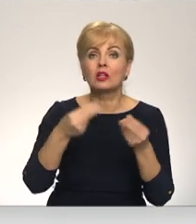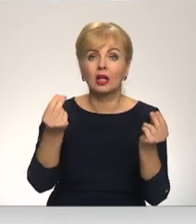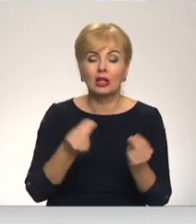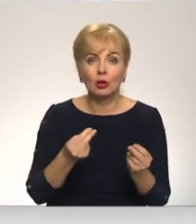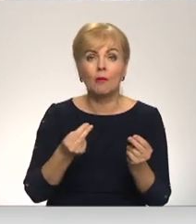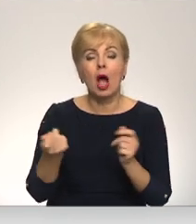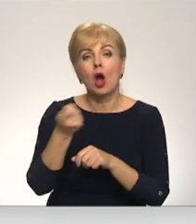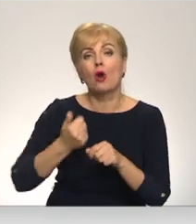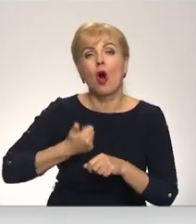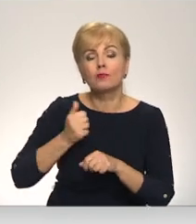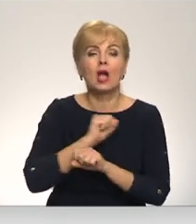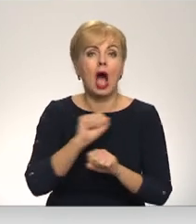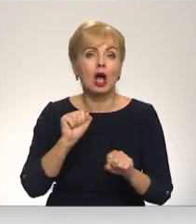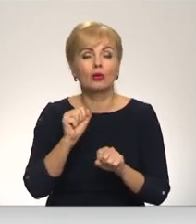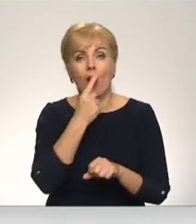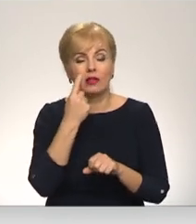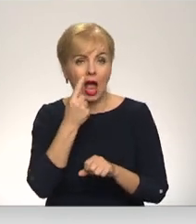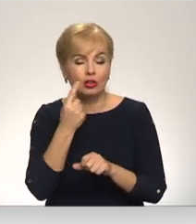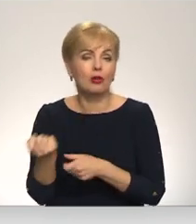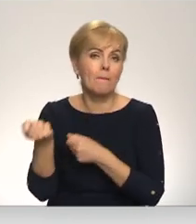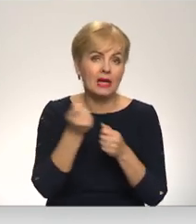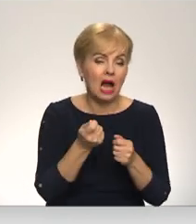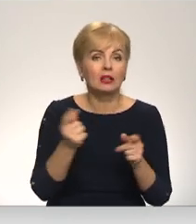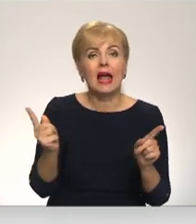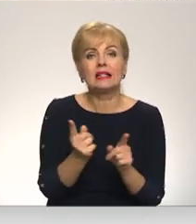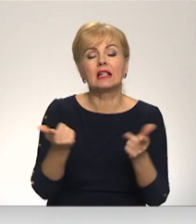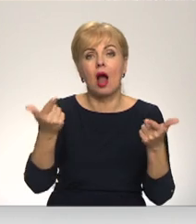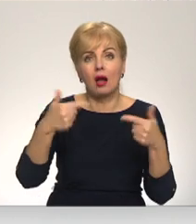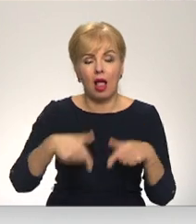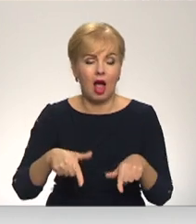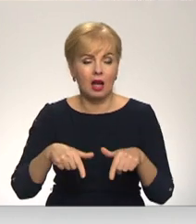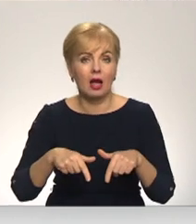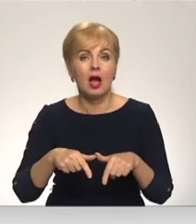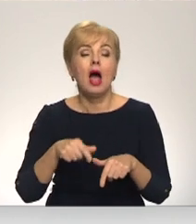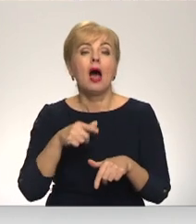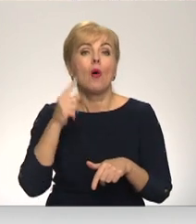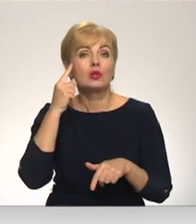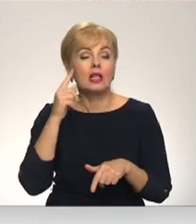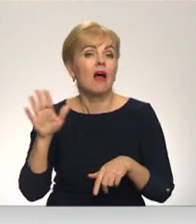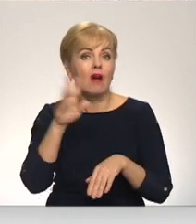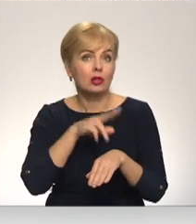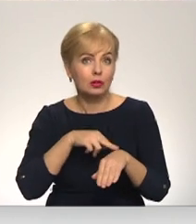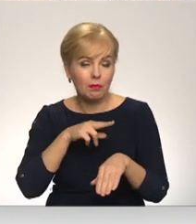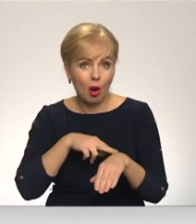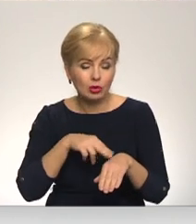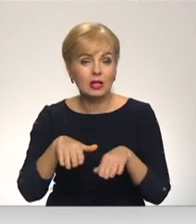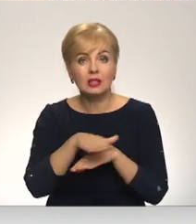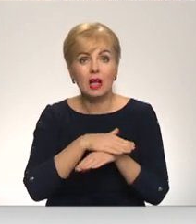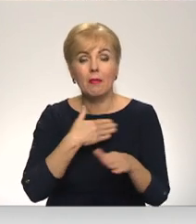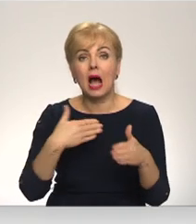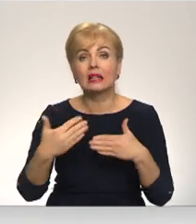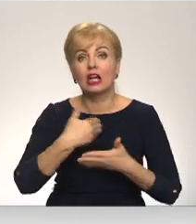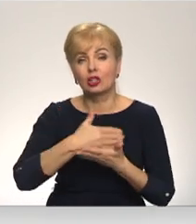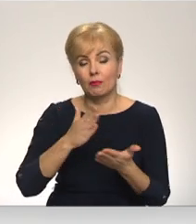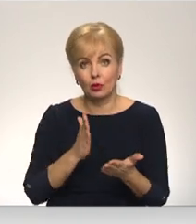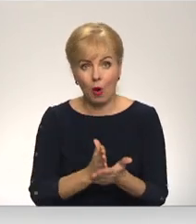komersantu par ātro testu piegādu pēciespējas īsākā laikā. Retevē uzzināja Valsts policijas sabiedrisko attiecību nodeļā.